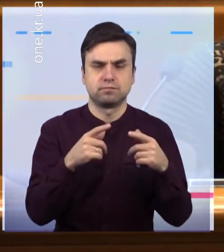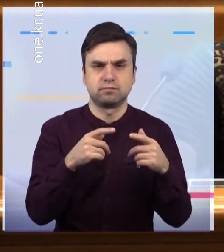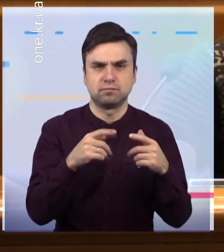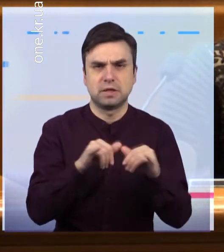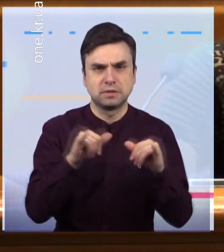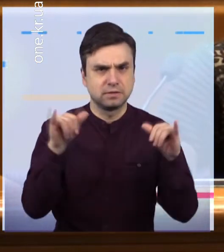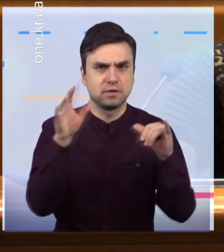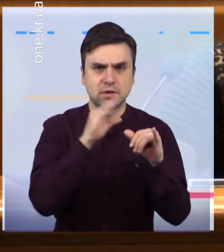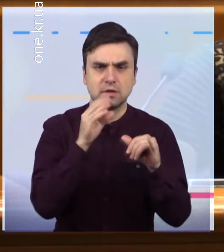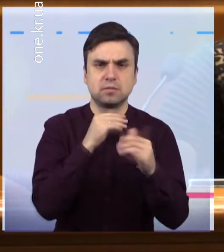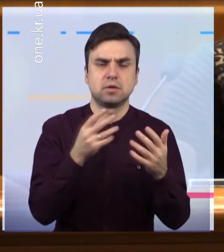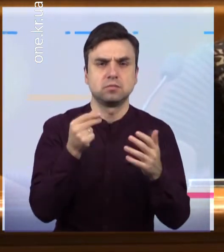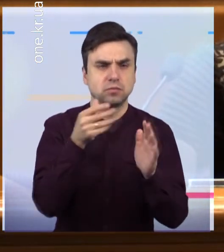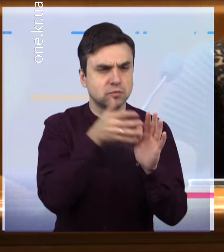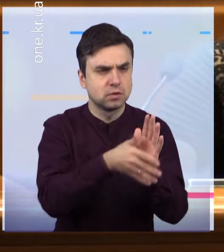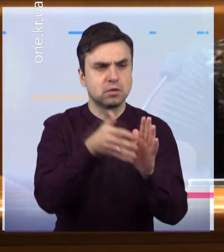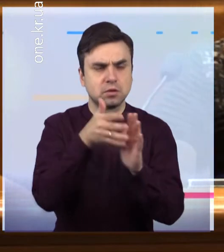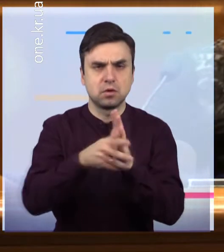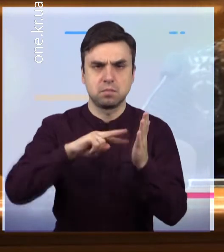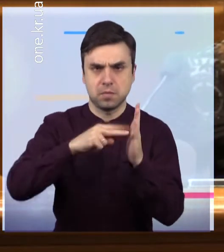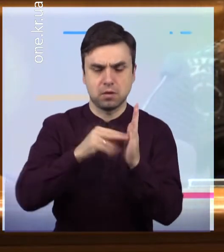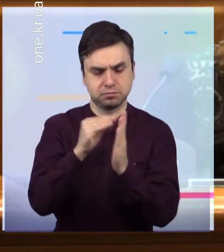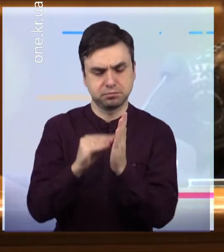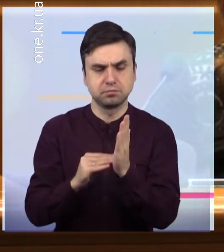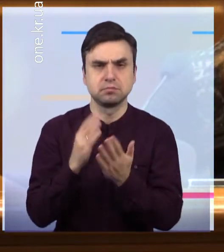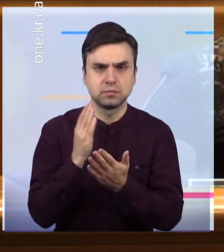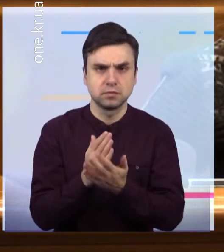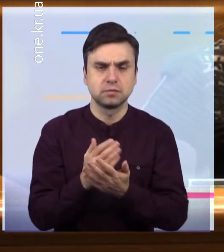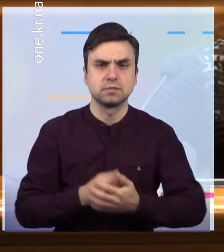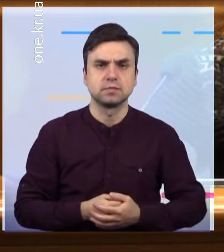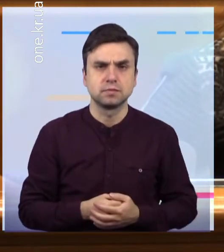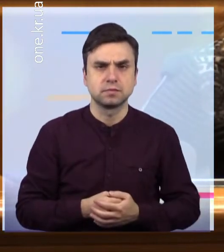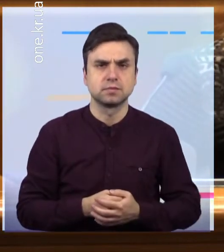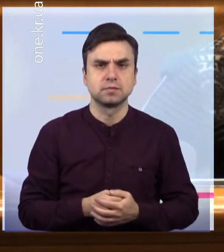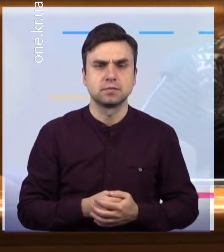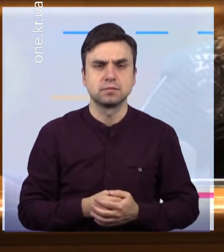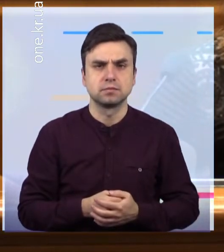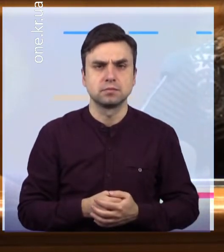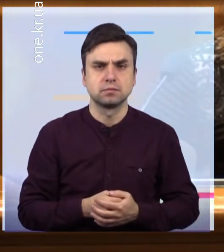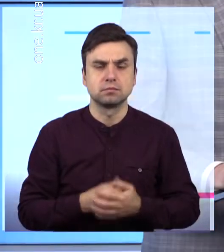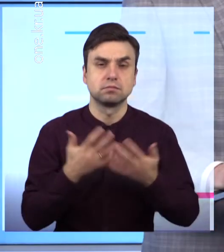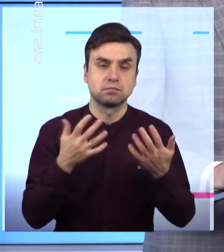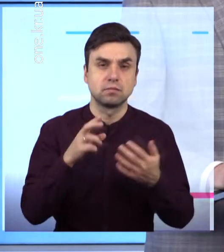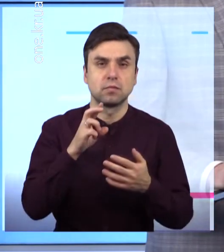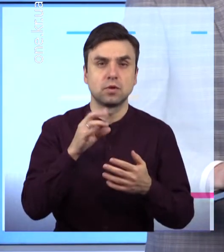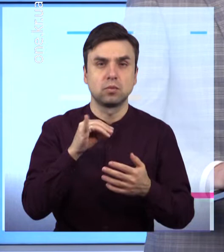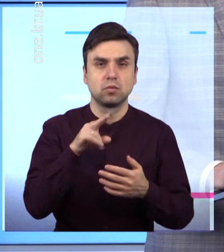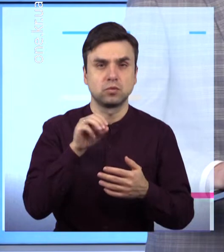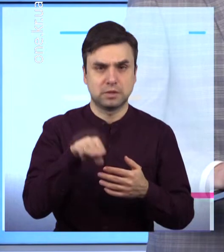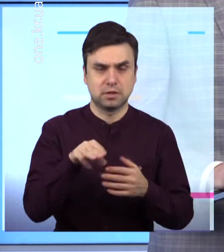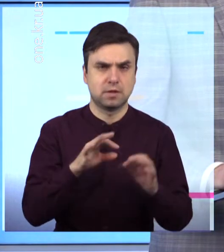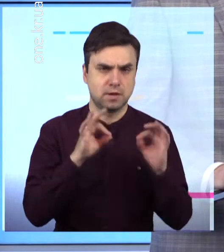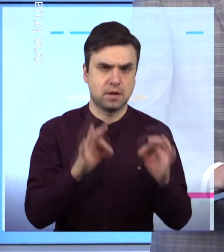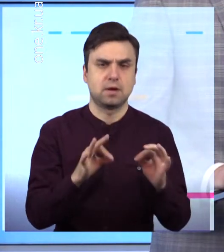направити кошти з міського бюджету Так що бюджет збалансований Одним з